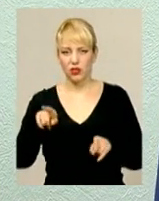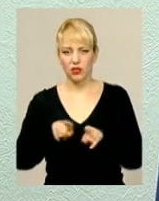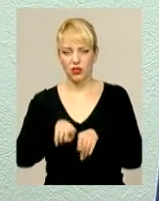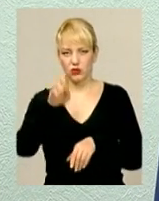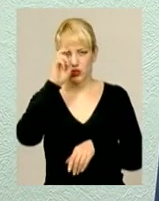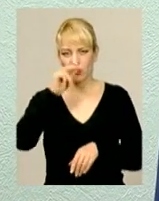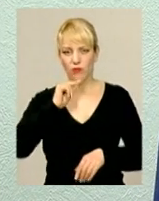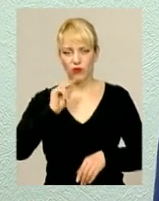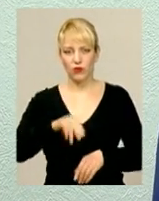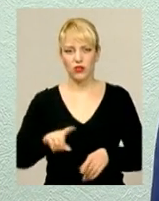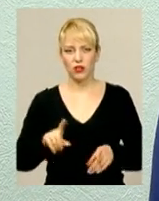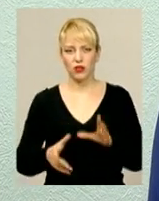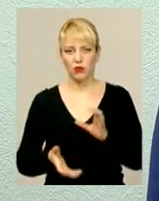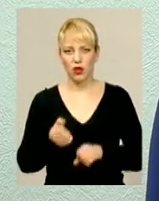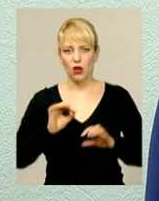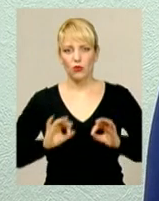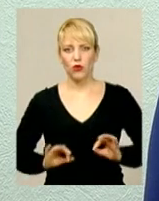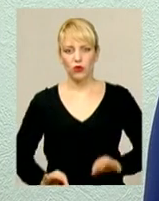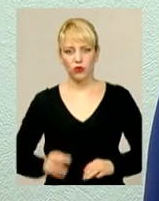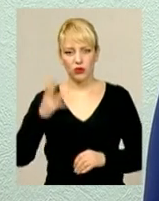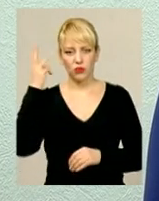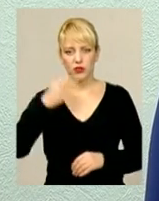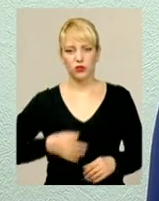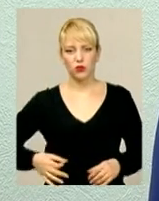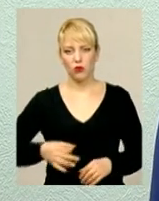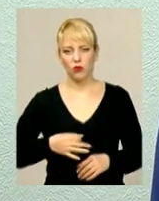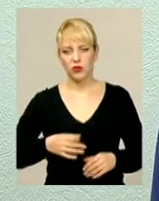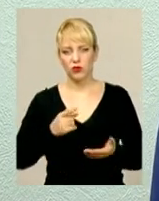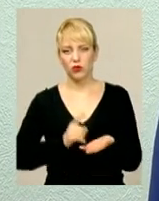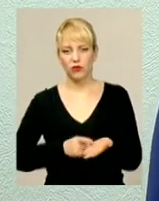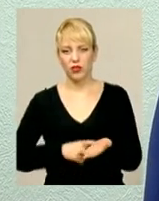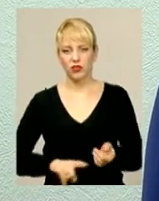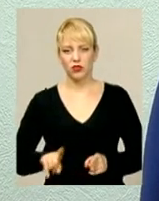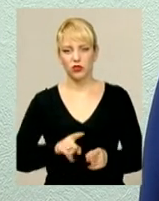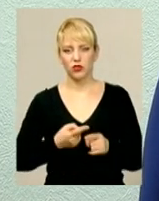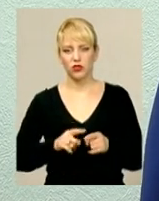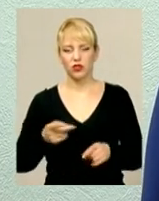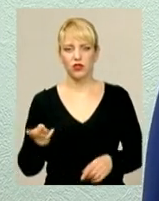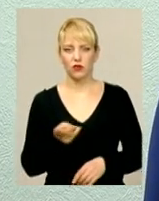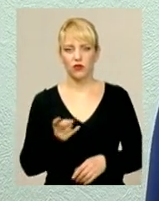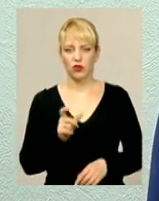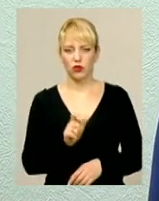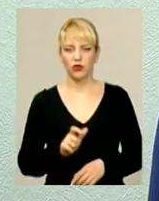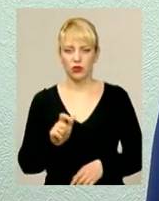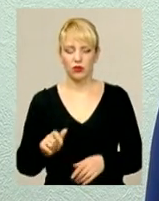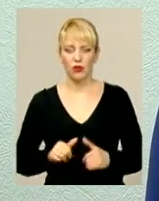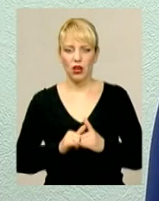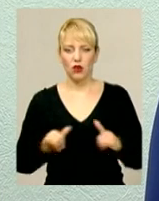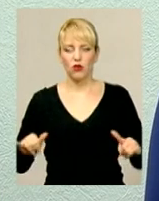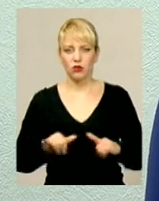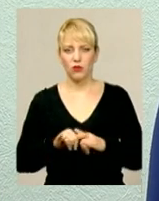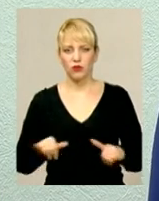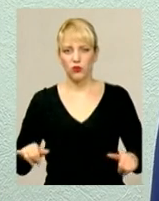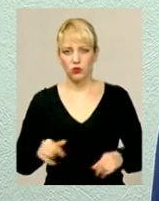державним винуваченням, яке підтримувала прокуратура Хмельницької області, доведено, що цих двоє осіб розповсюджували